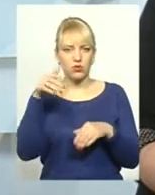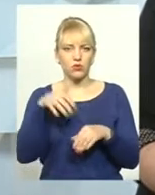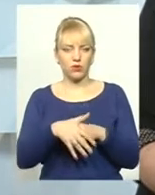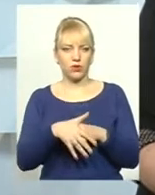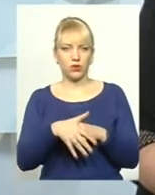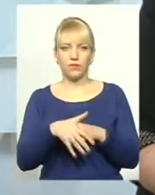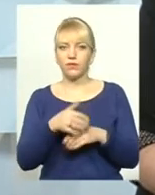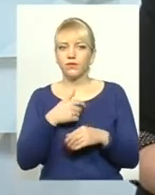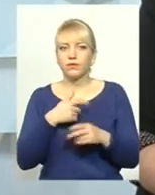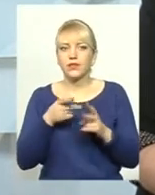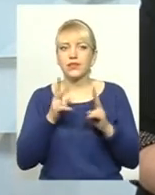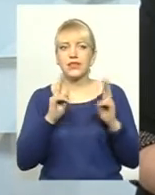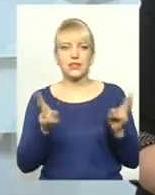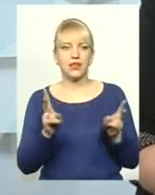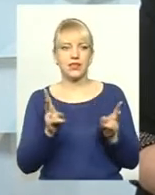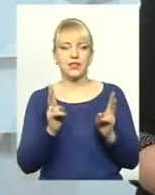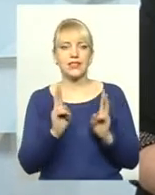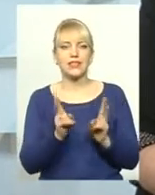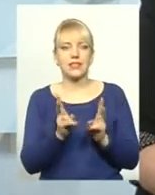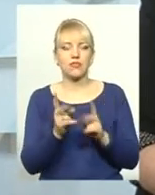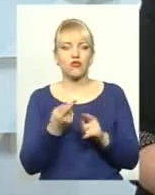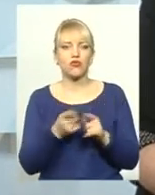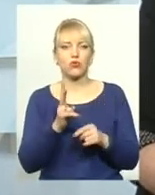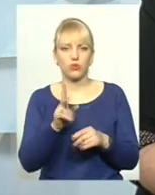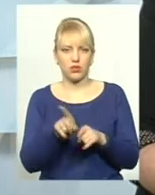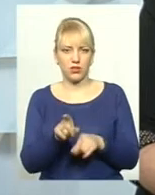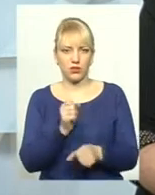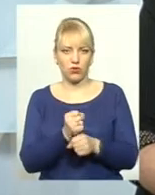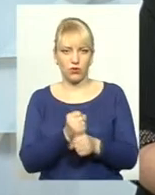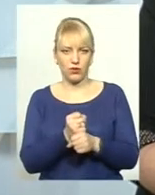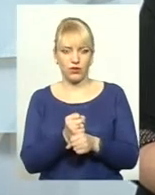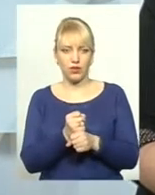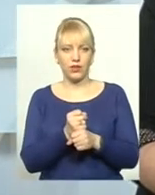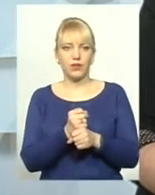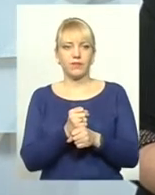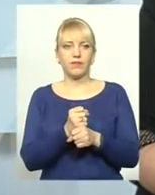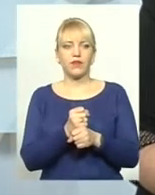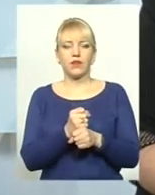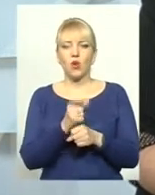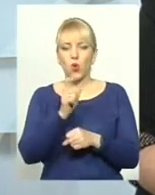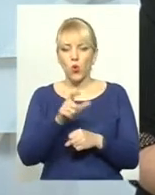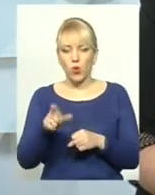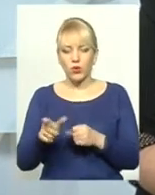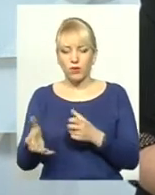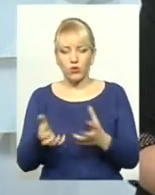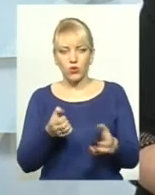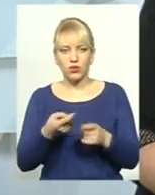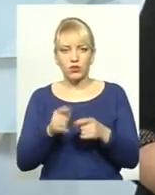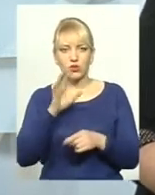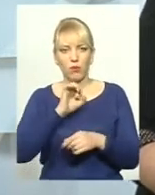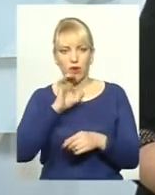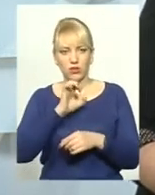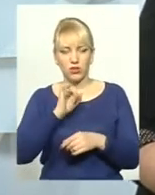я навіть не знаю, з ким спровокована ця акція. Можливо, ви поясните нам, оскільки люди підбирають цих собачок і